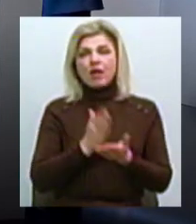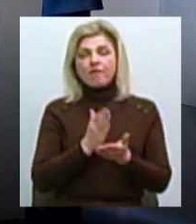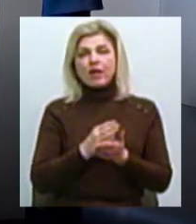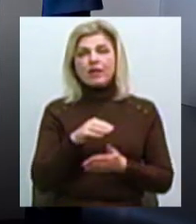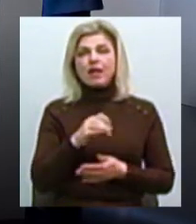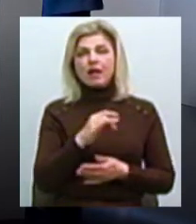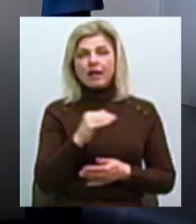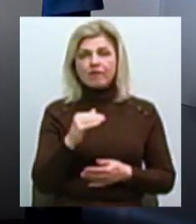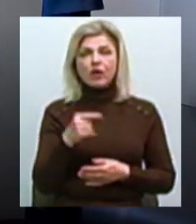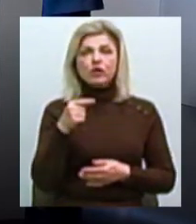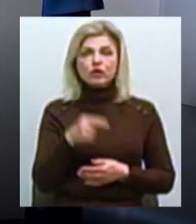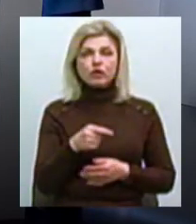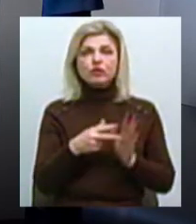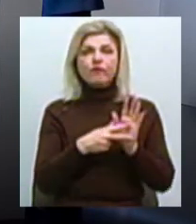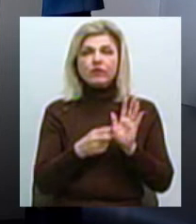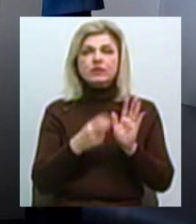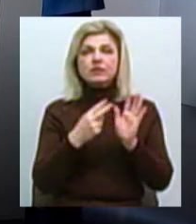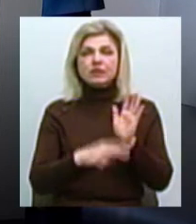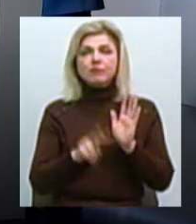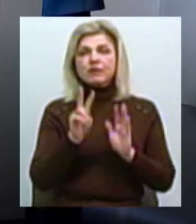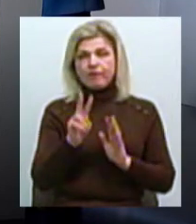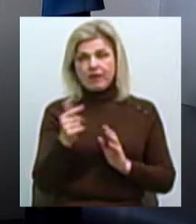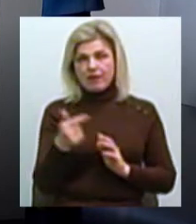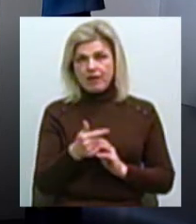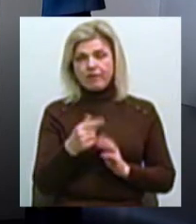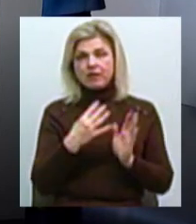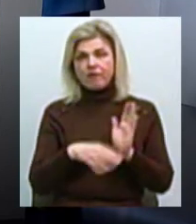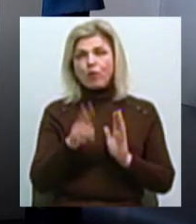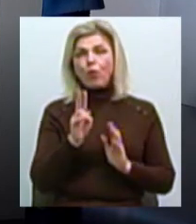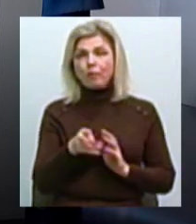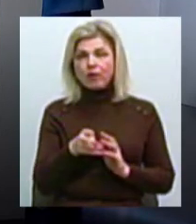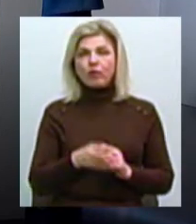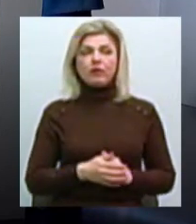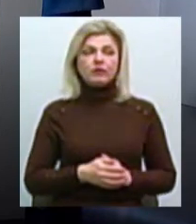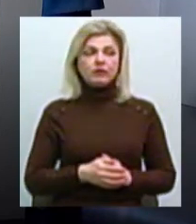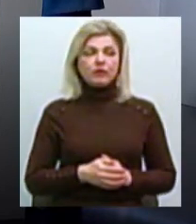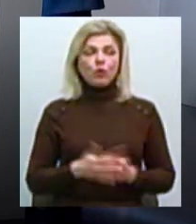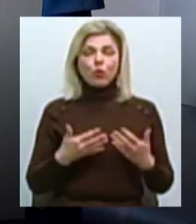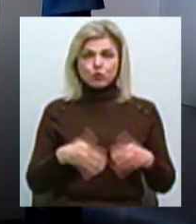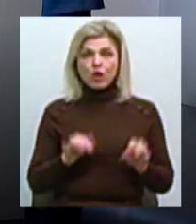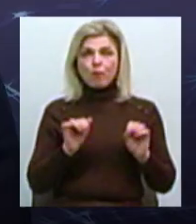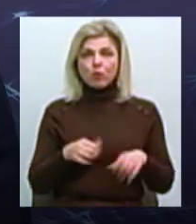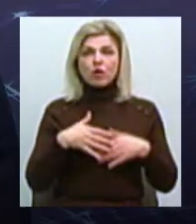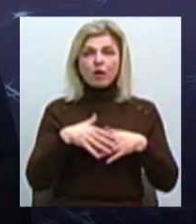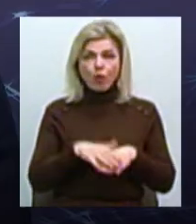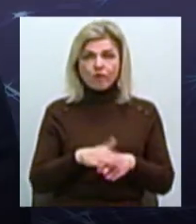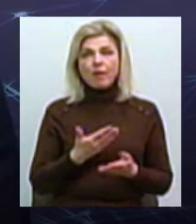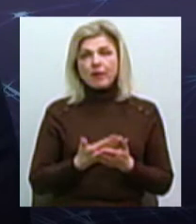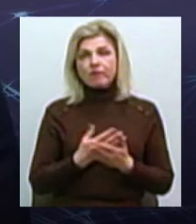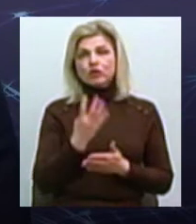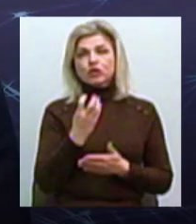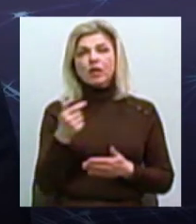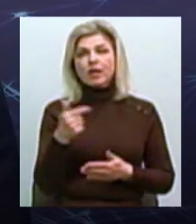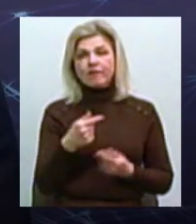тариф у 1872 гривні, 90 копійок Тому вже можемо порахувати приблизно 400